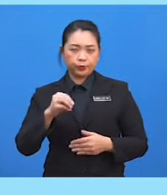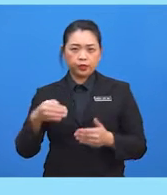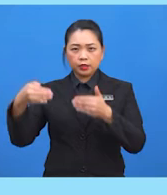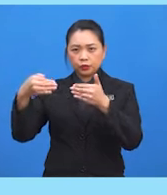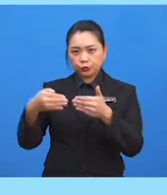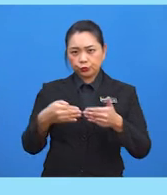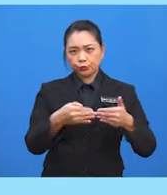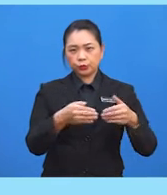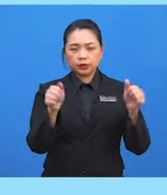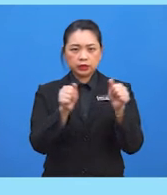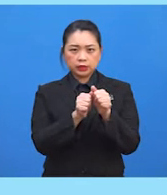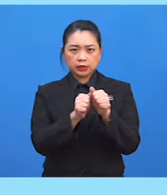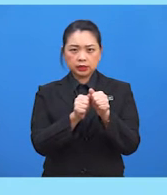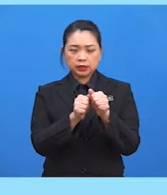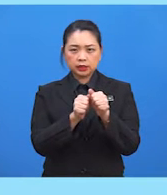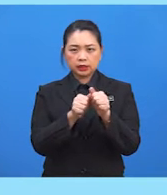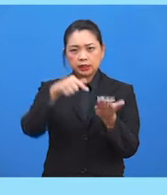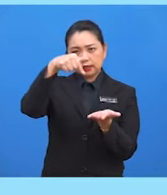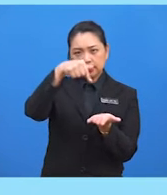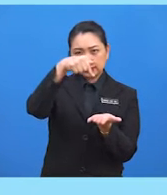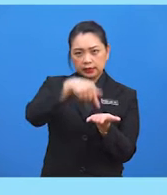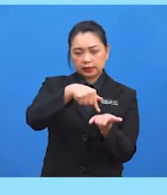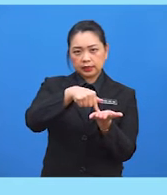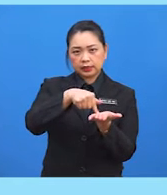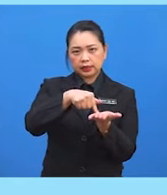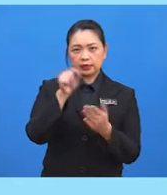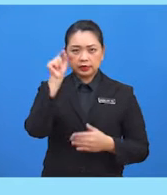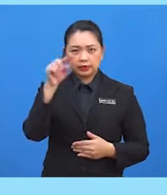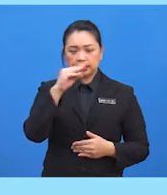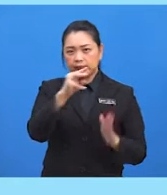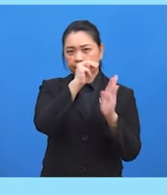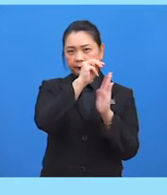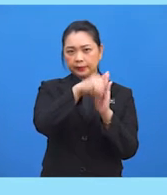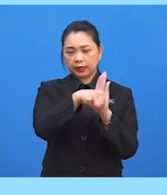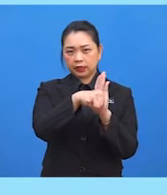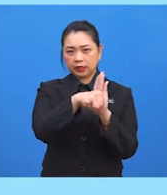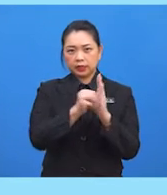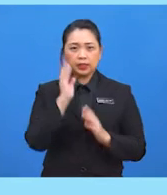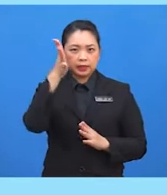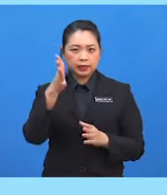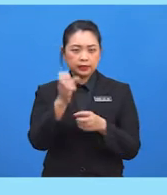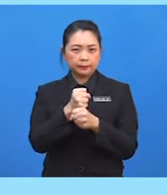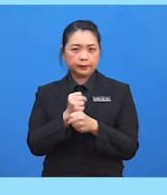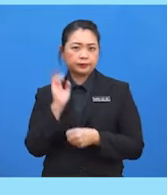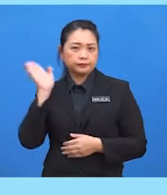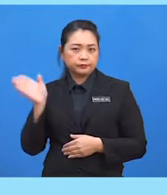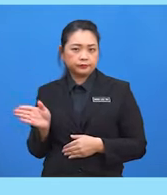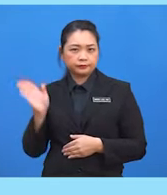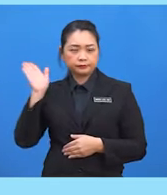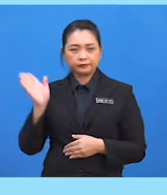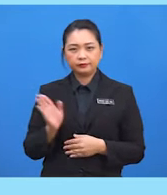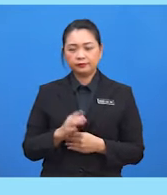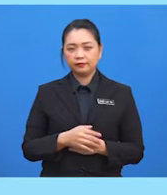menekan simbol darjah dan minit. Paparan skrin anda seperti yang